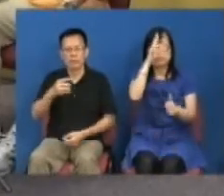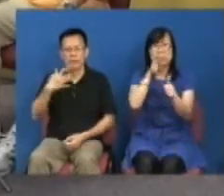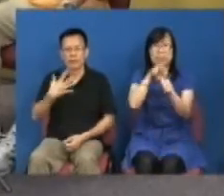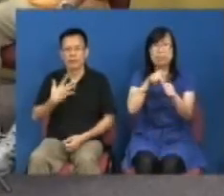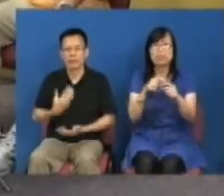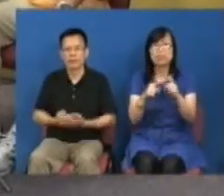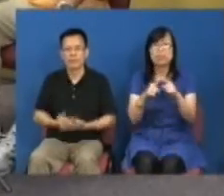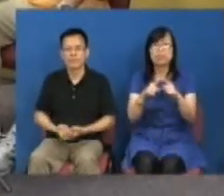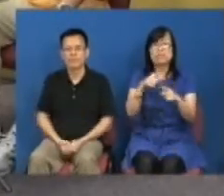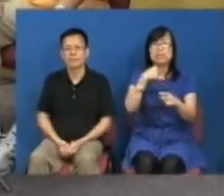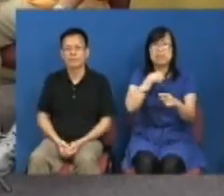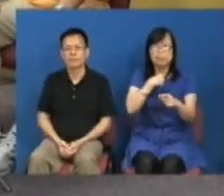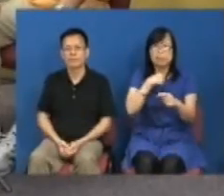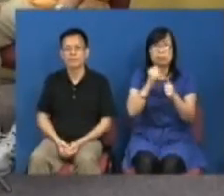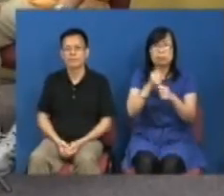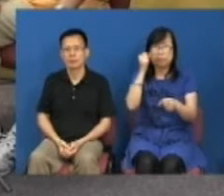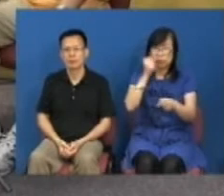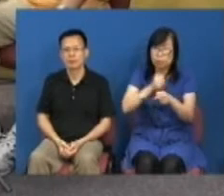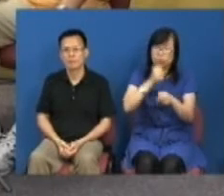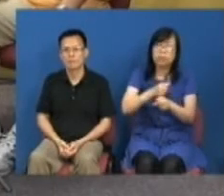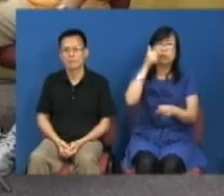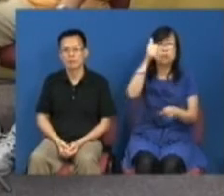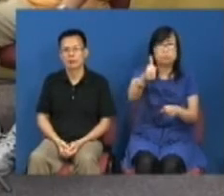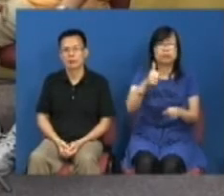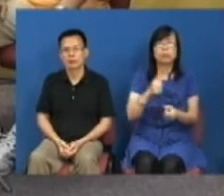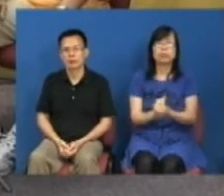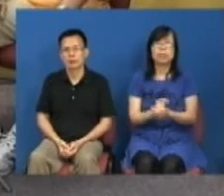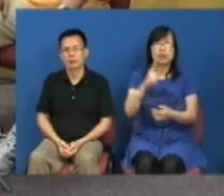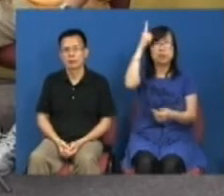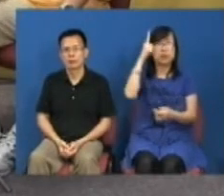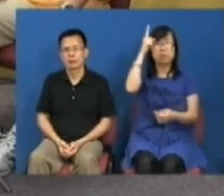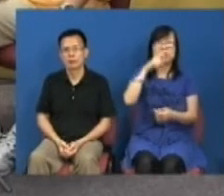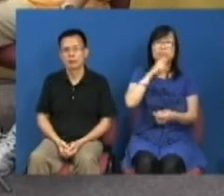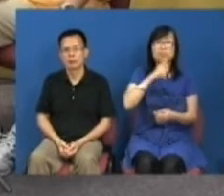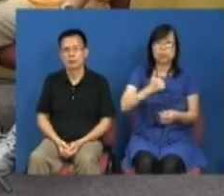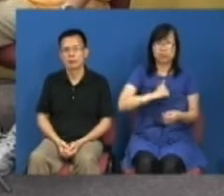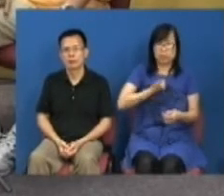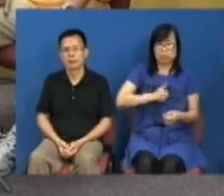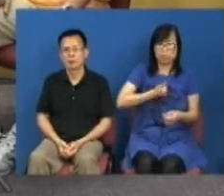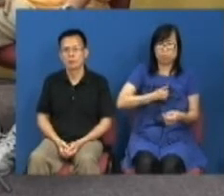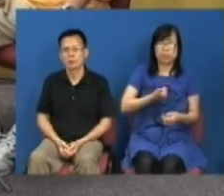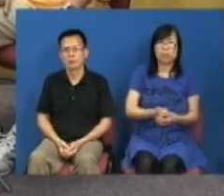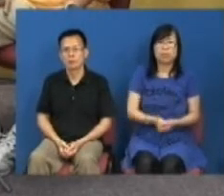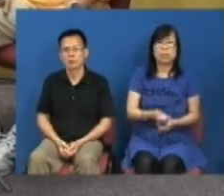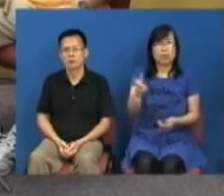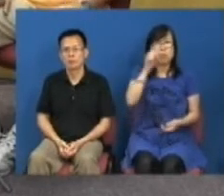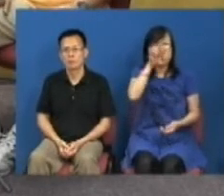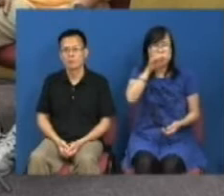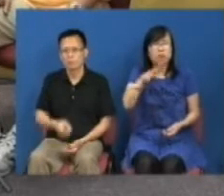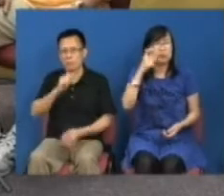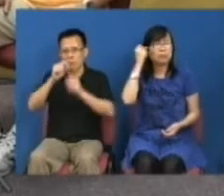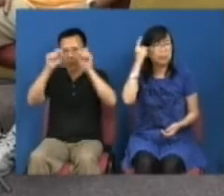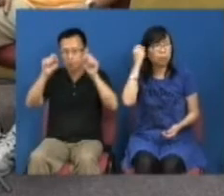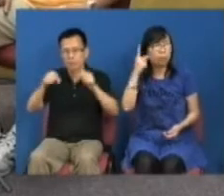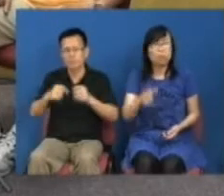只求打好那份工的政治家在他上面还有一个老板他的论述其实是怪的大有问题了